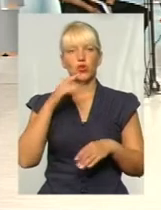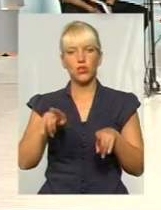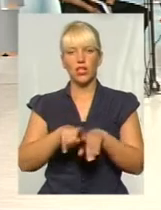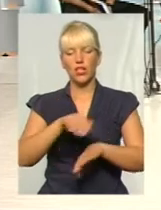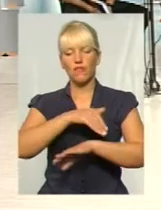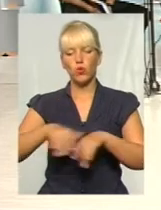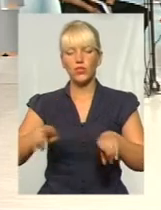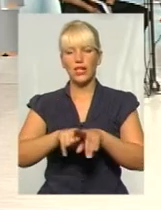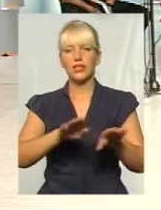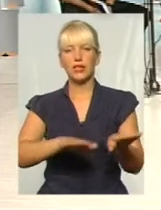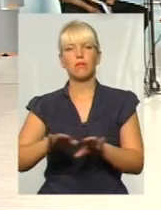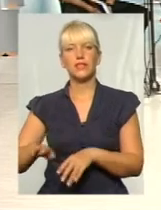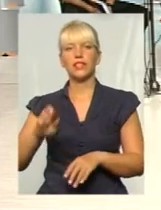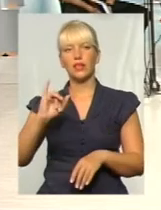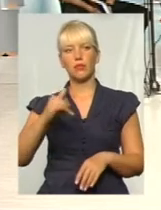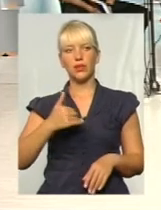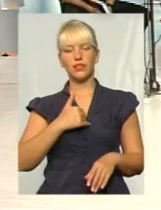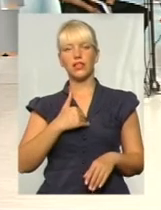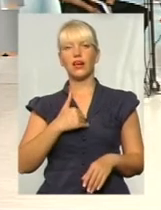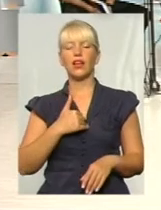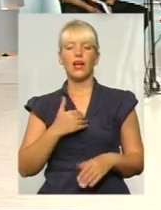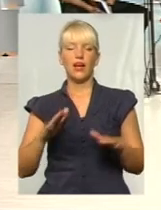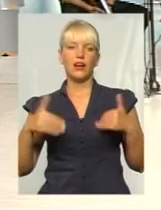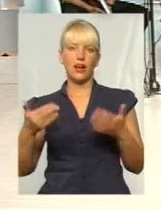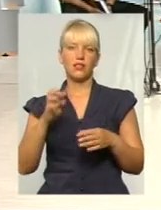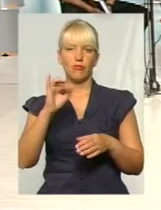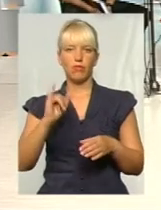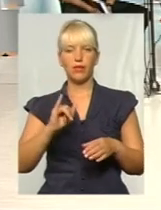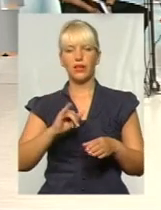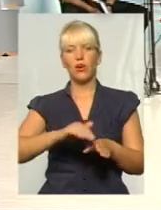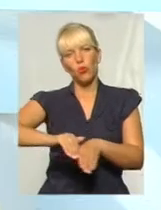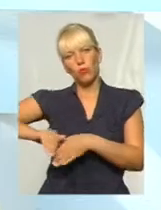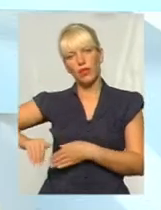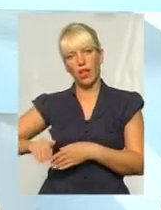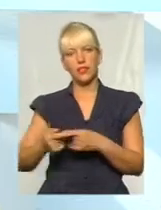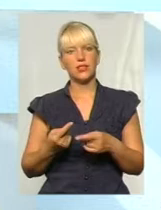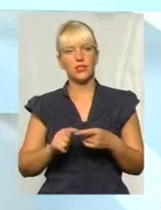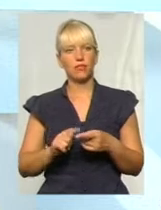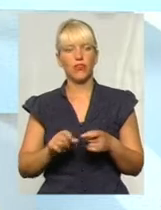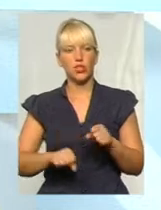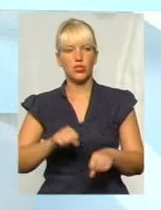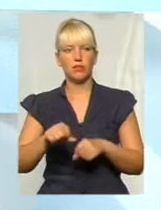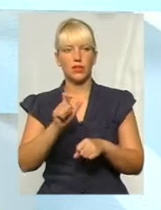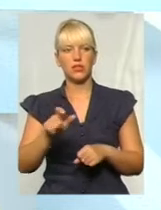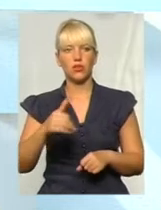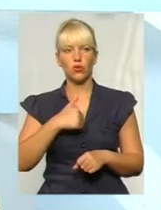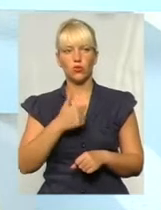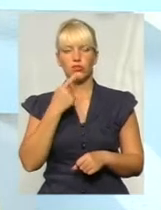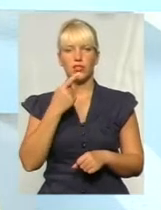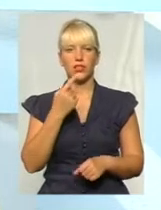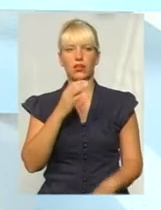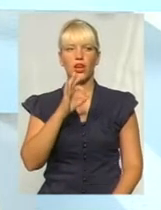багато місць, які я б радив оминати велосипедистам. Ось я ще трошки хочу сказати, пане Олег Шмід